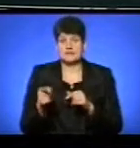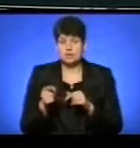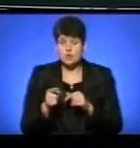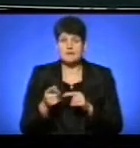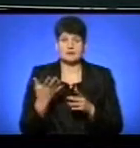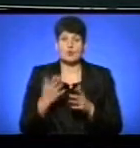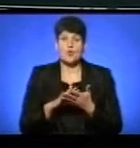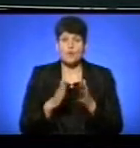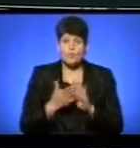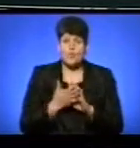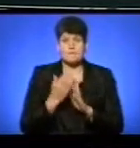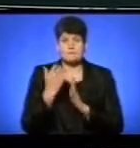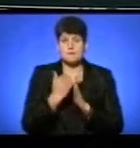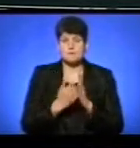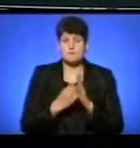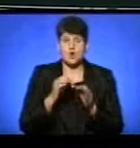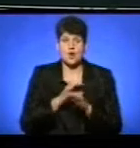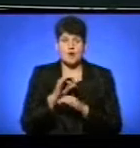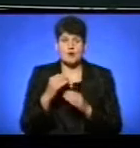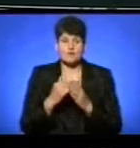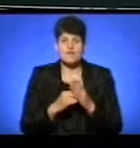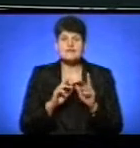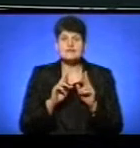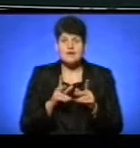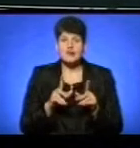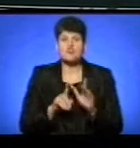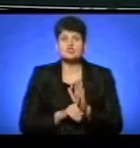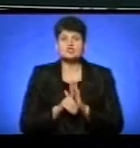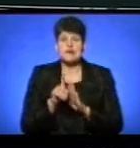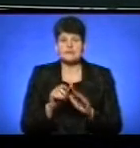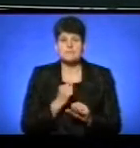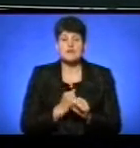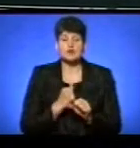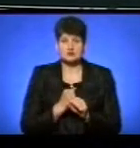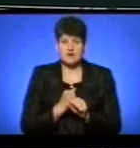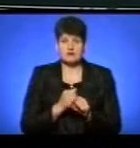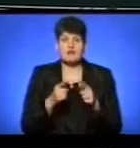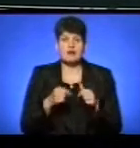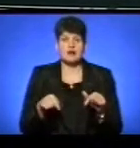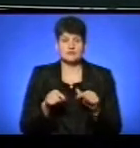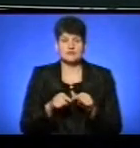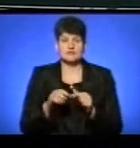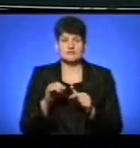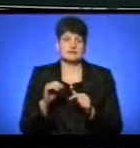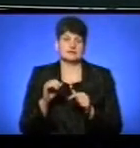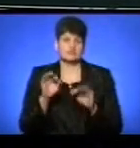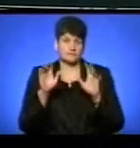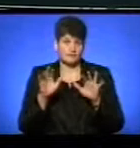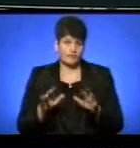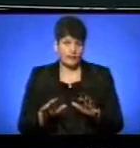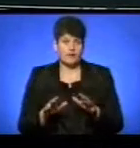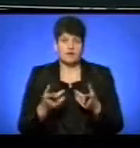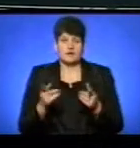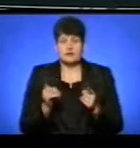програмування, та надали рекомендації, як почати працювати в галузі ІТ, зокрема, які курси варто відвідати, також поради